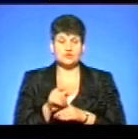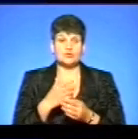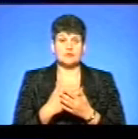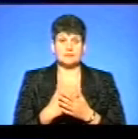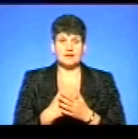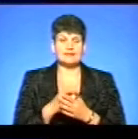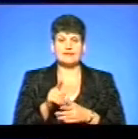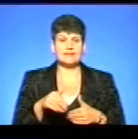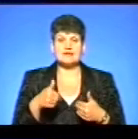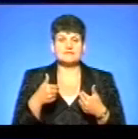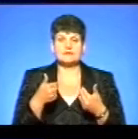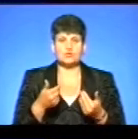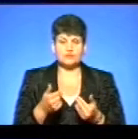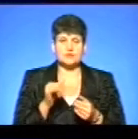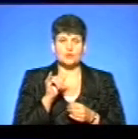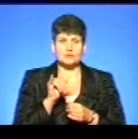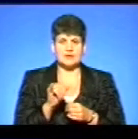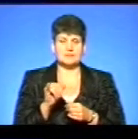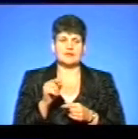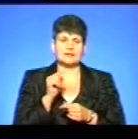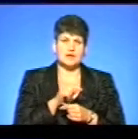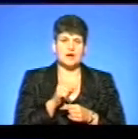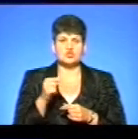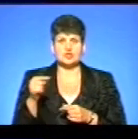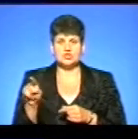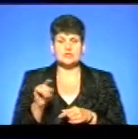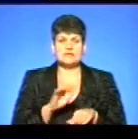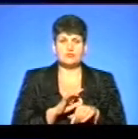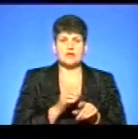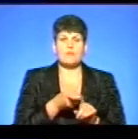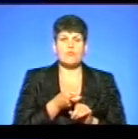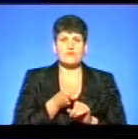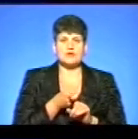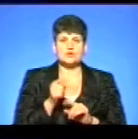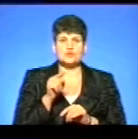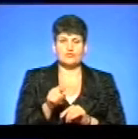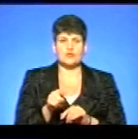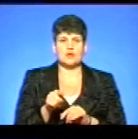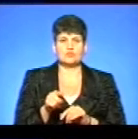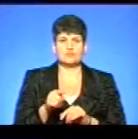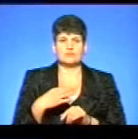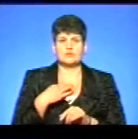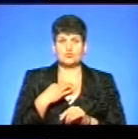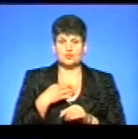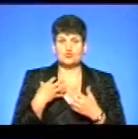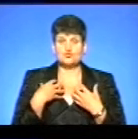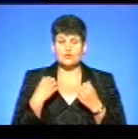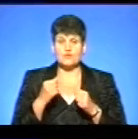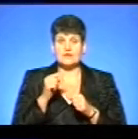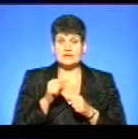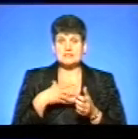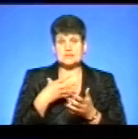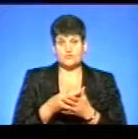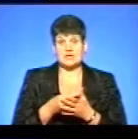не звернувся, в тебе, наприклад, та чи інша захворювання, яке пов'язано якраз з твоєю недбалістю до здоров'я, значить ти тоді з власної